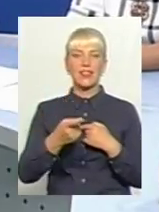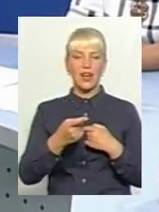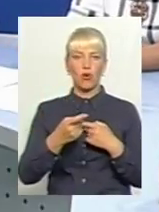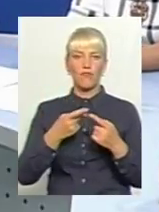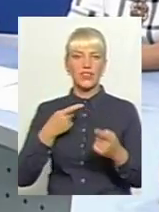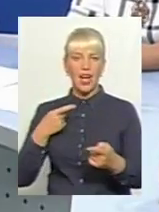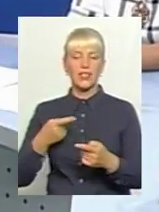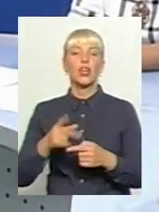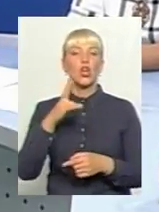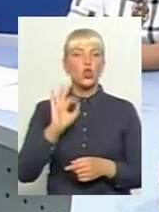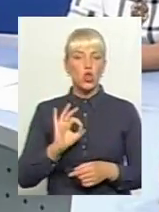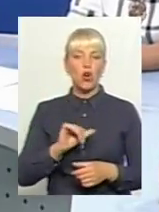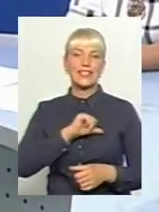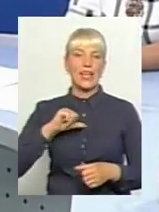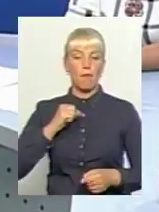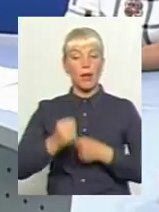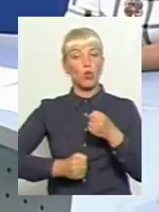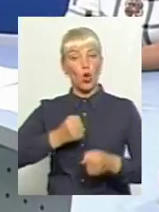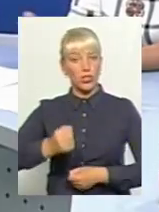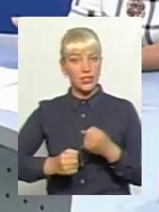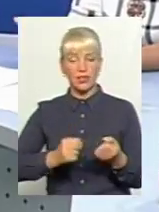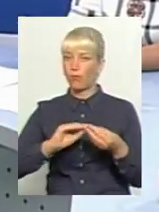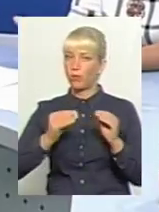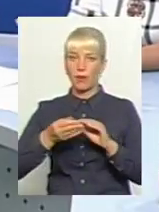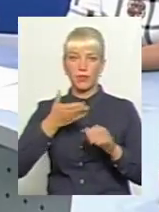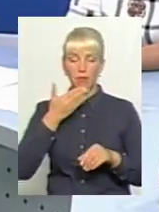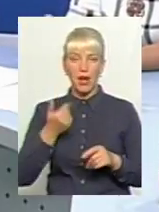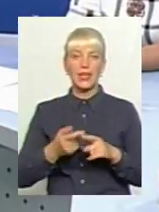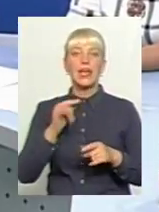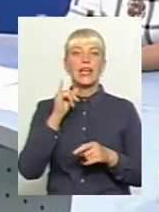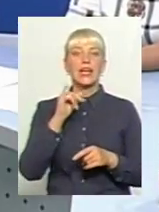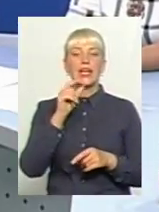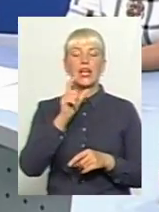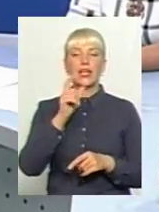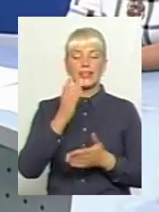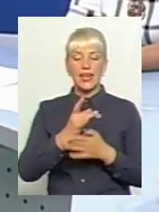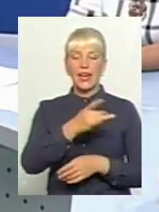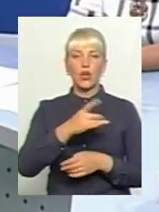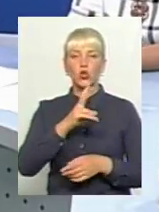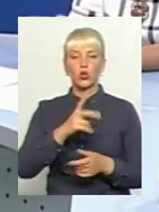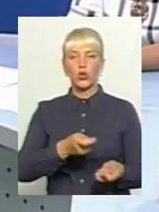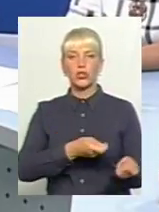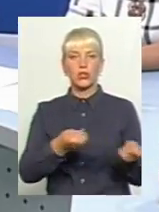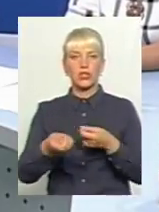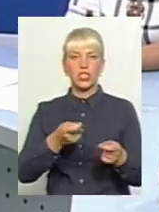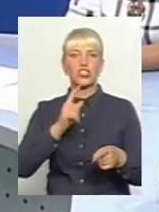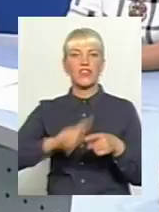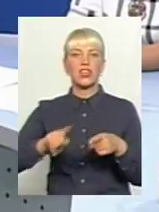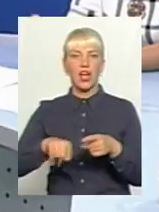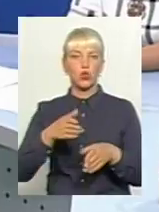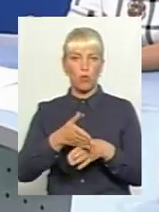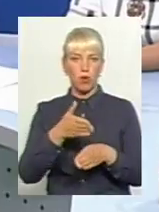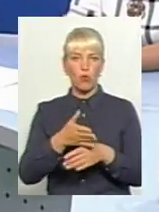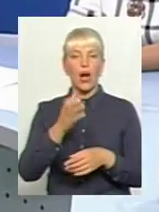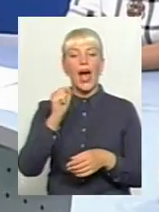але з самим доїздом проблеми немає. Тобто є райони, де пацієнти з районів доставляються швидкими допомогами,